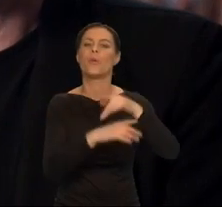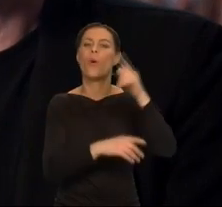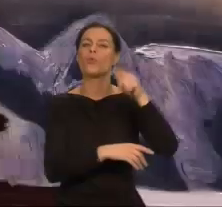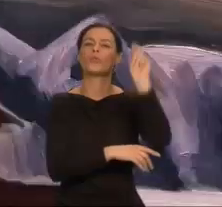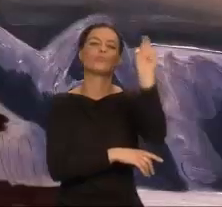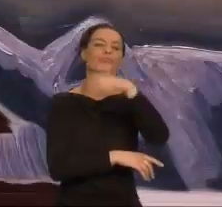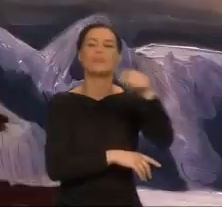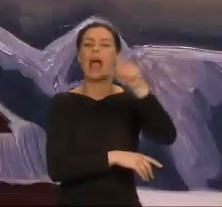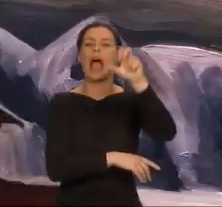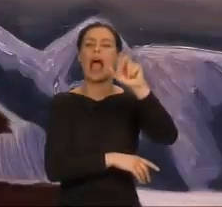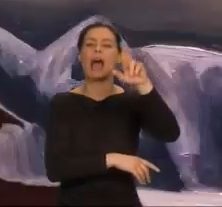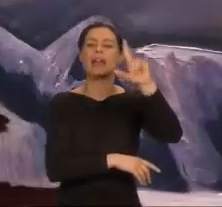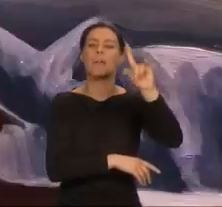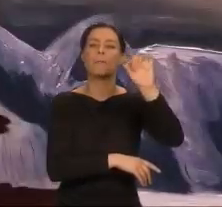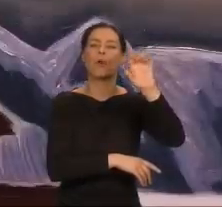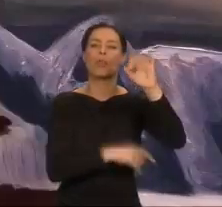najlepszym.